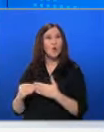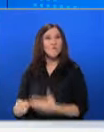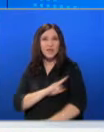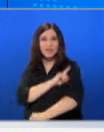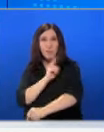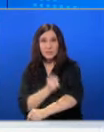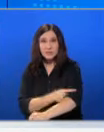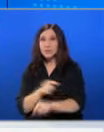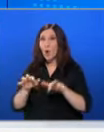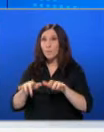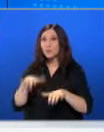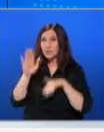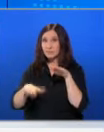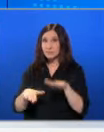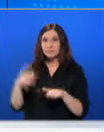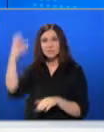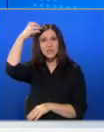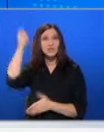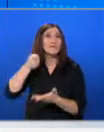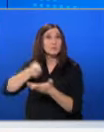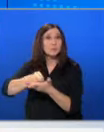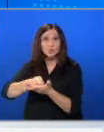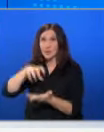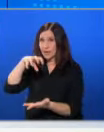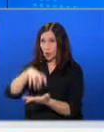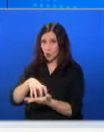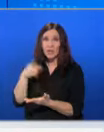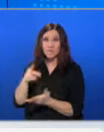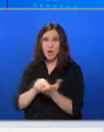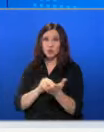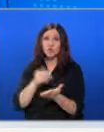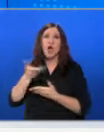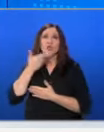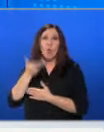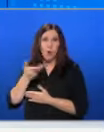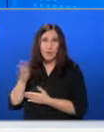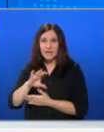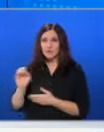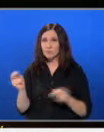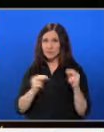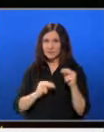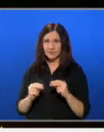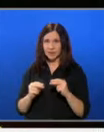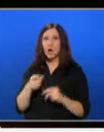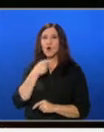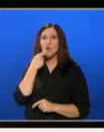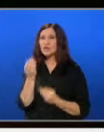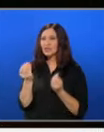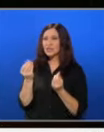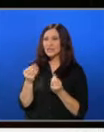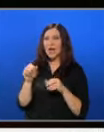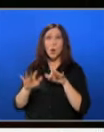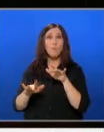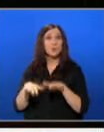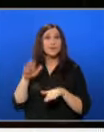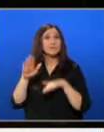мобилизирането на киберпрестъпници и държавно спонсорирани групи. Това отчита доклад на Европейския съвет. А годишната цена